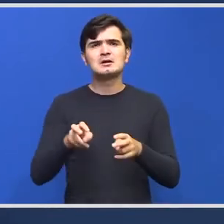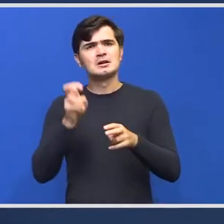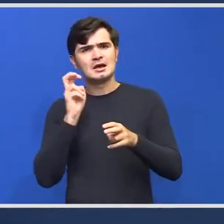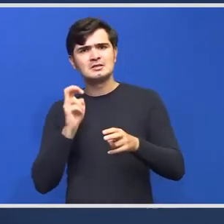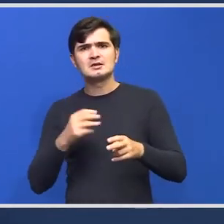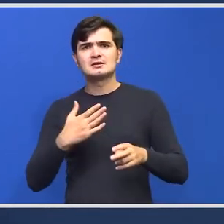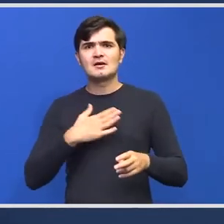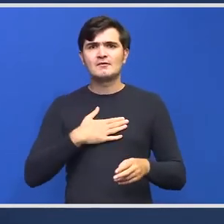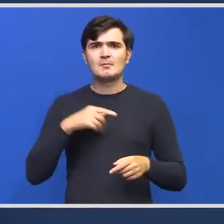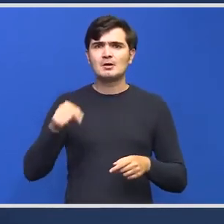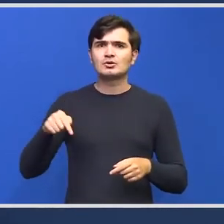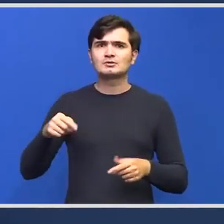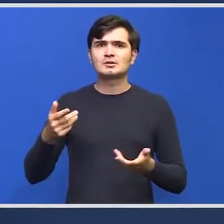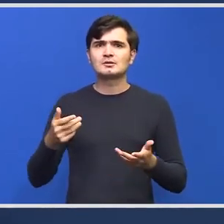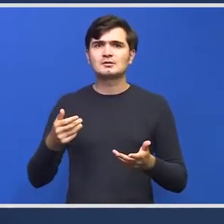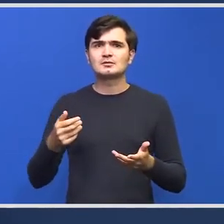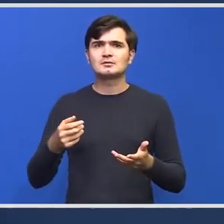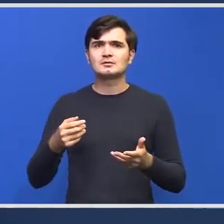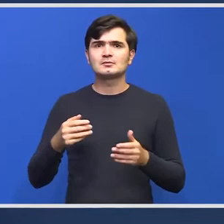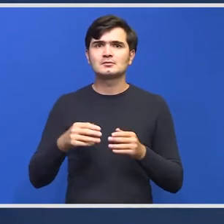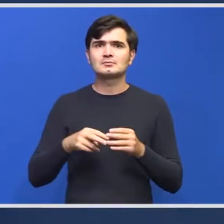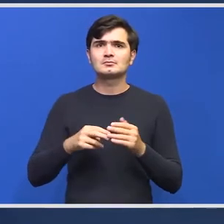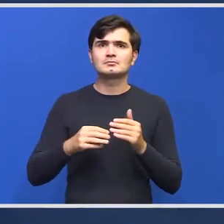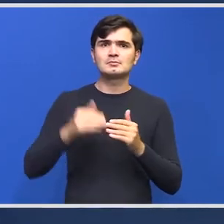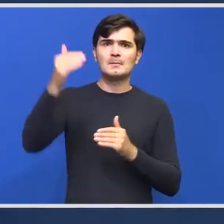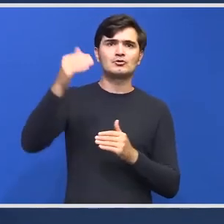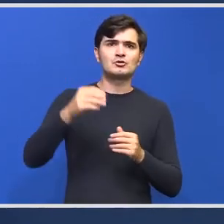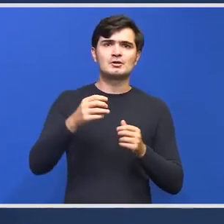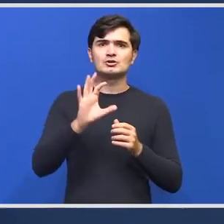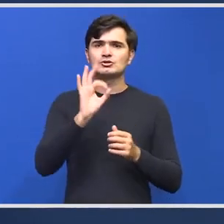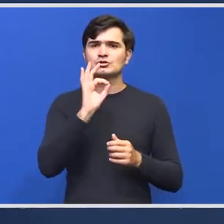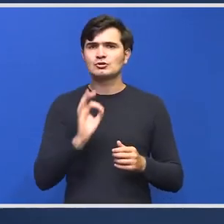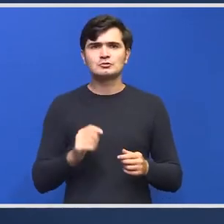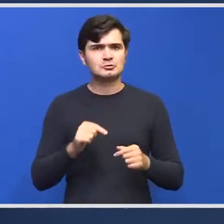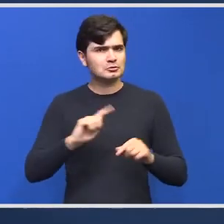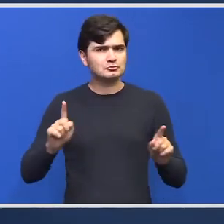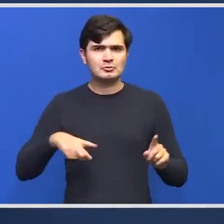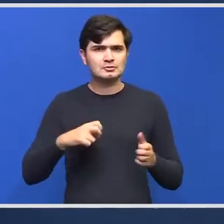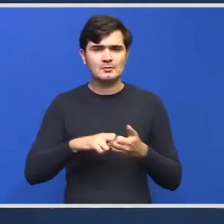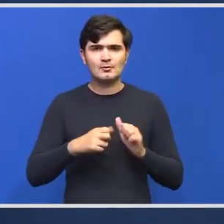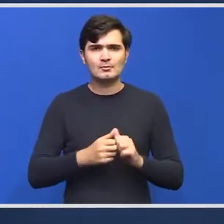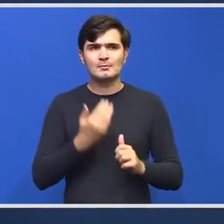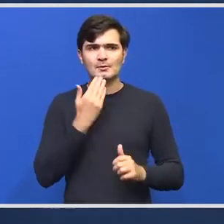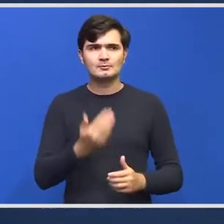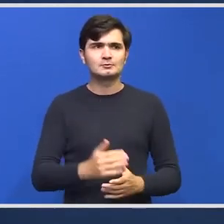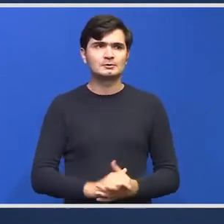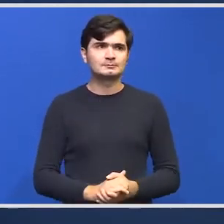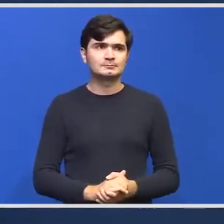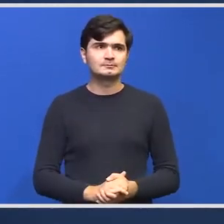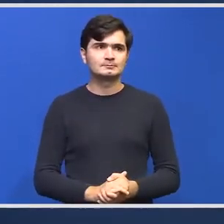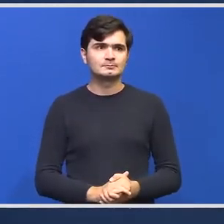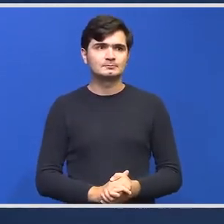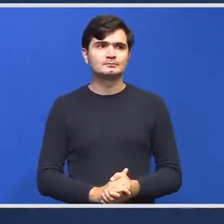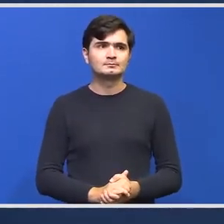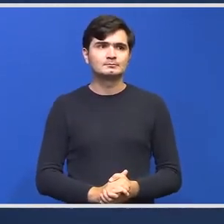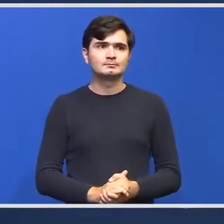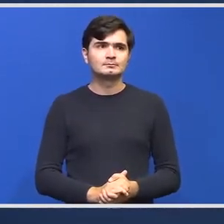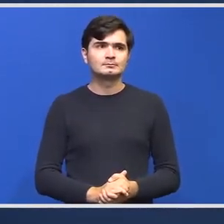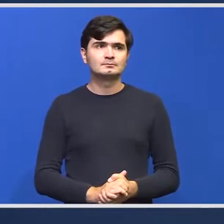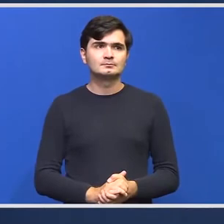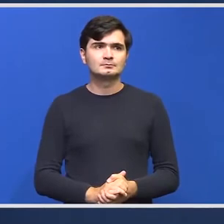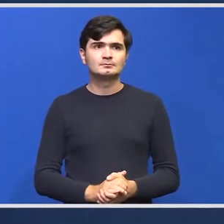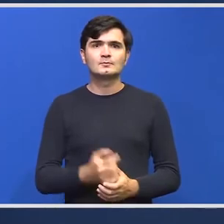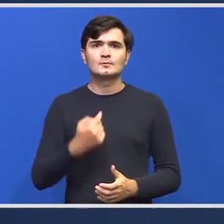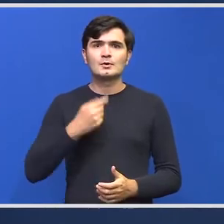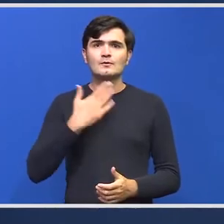avea această trecere peste 50%. Deci nu aici este problema. Mă mulțumesc. Bună ziua, Alex Lădescu, Antena